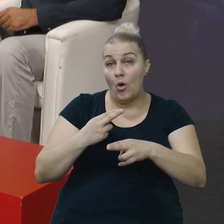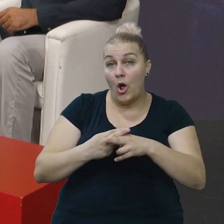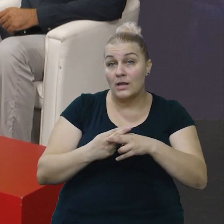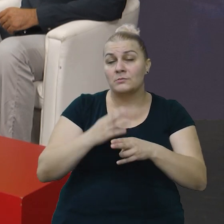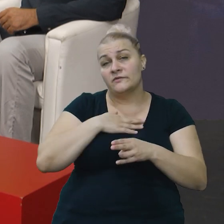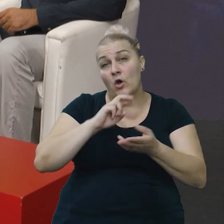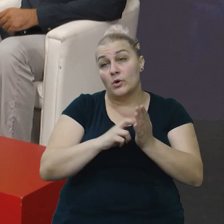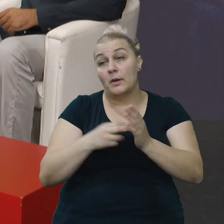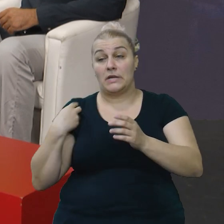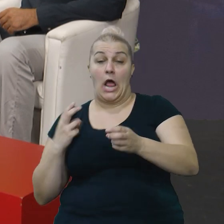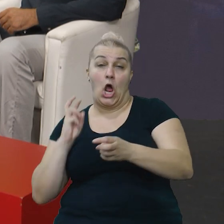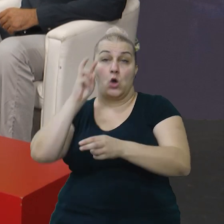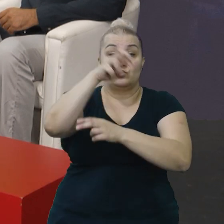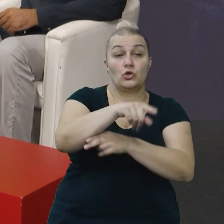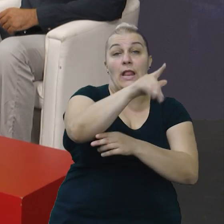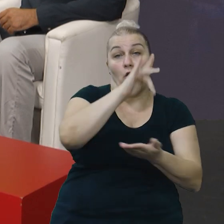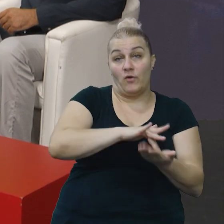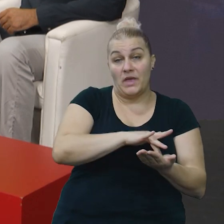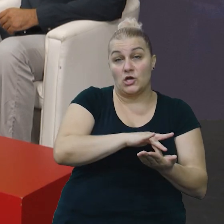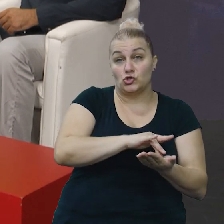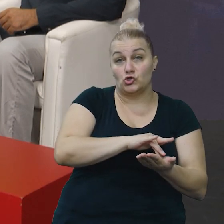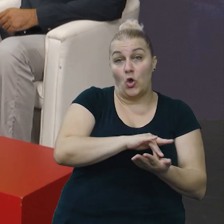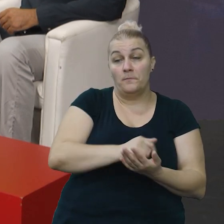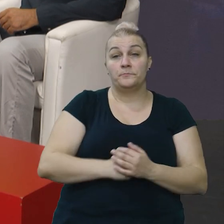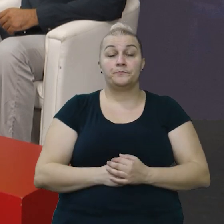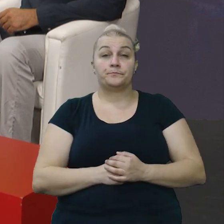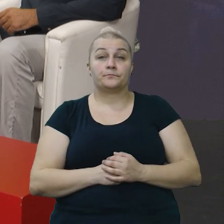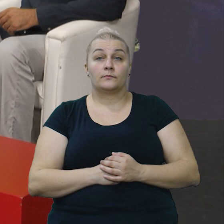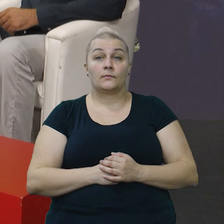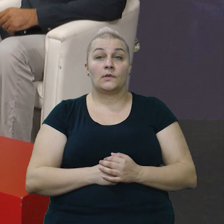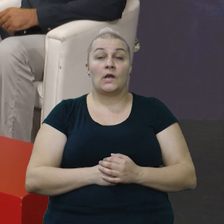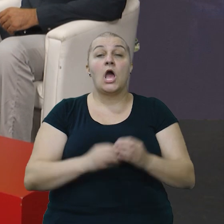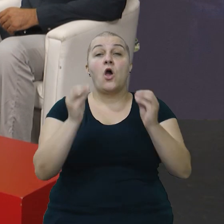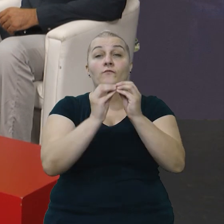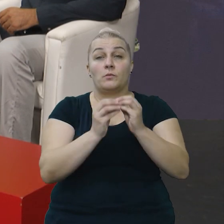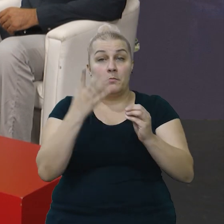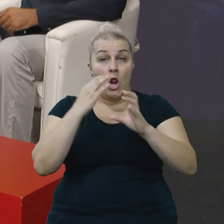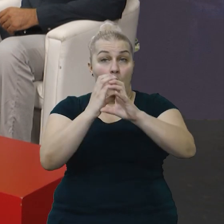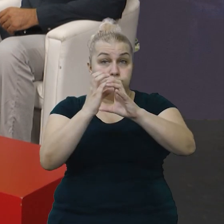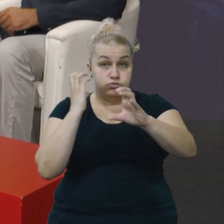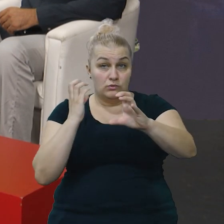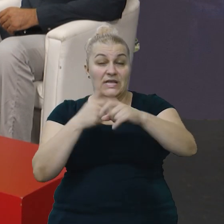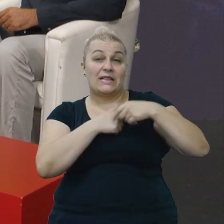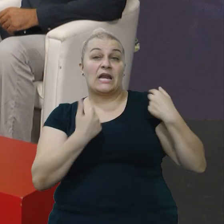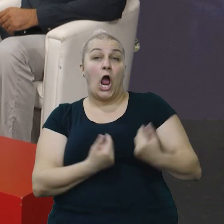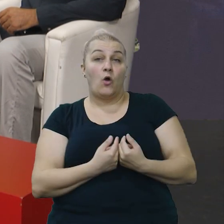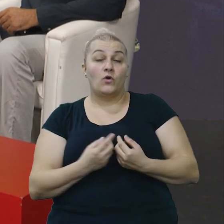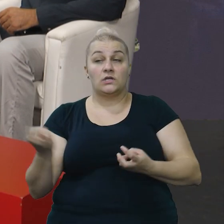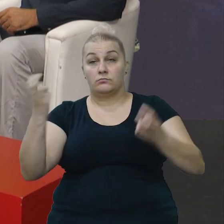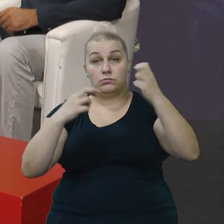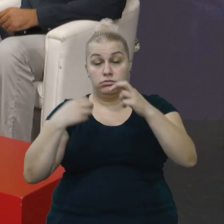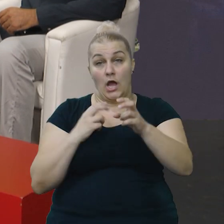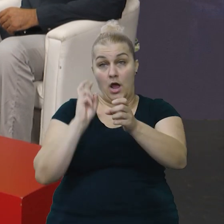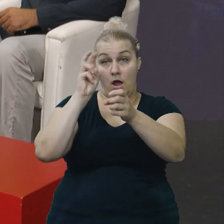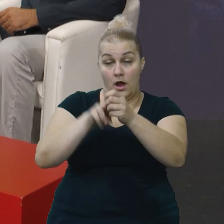imao je svoji problema i ja sam uskočio na njegovom mjestu. Znači, formira se autobus, kao dragovolja sam uskočio na